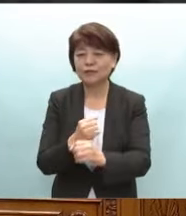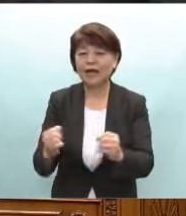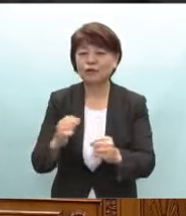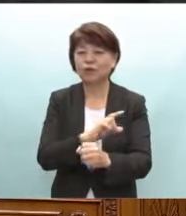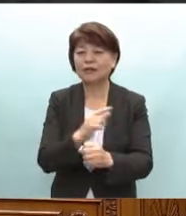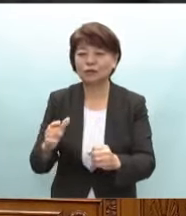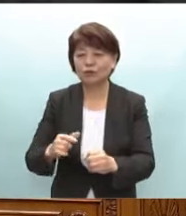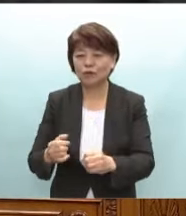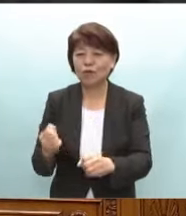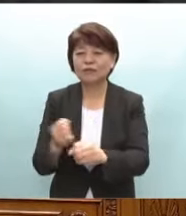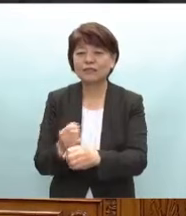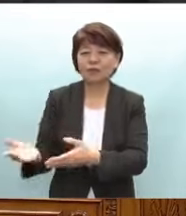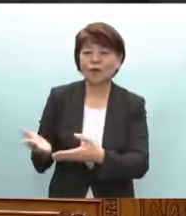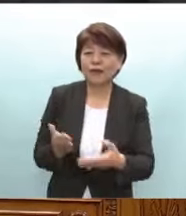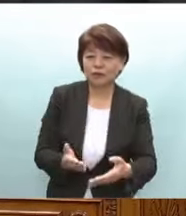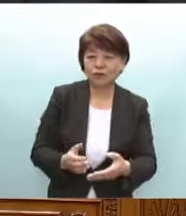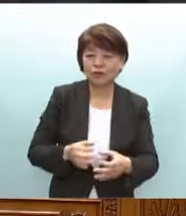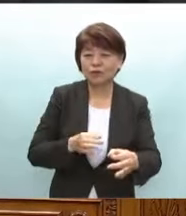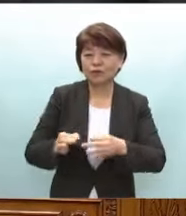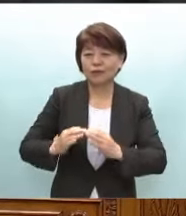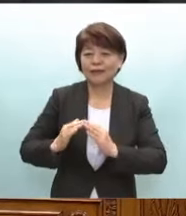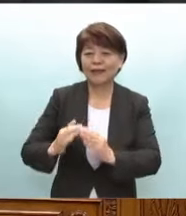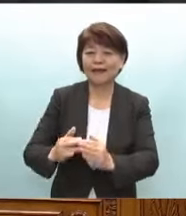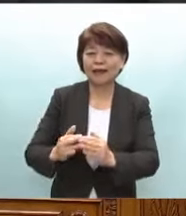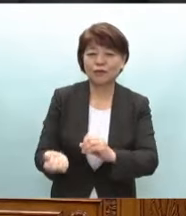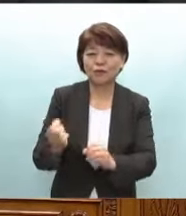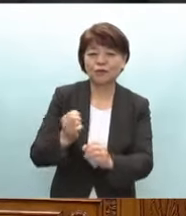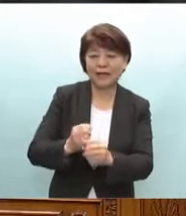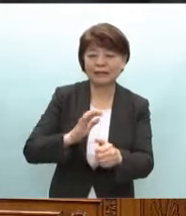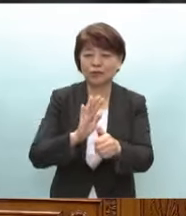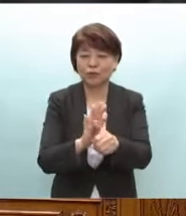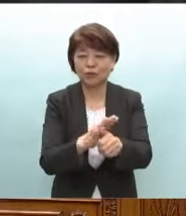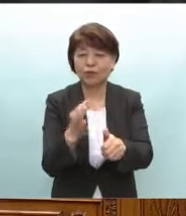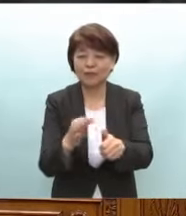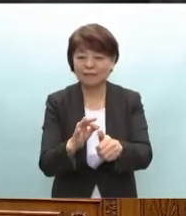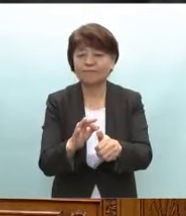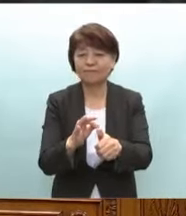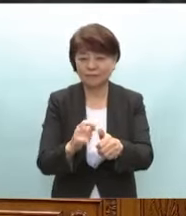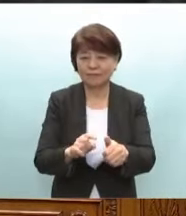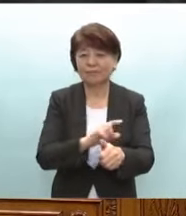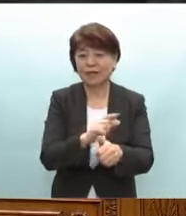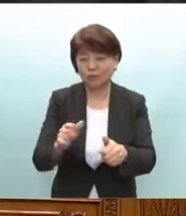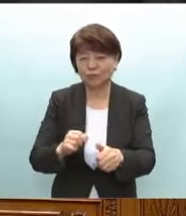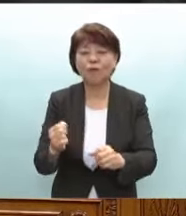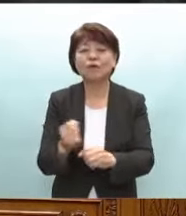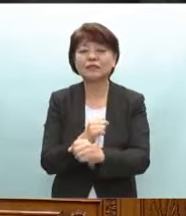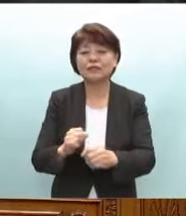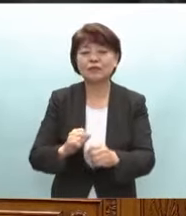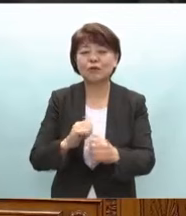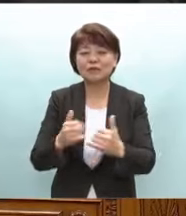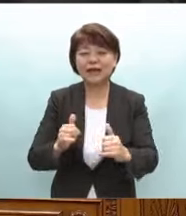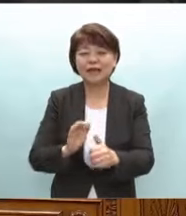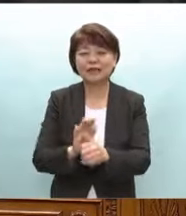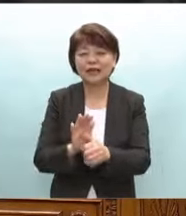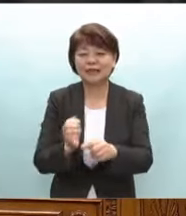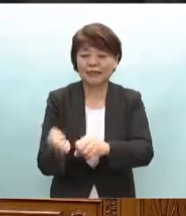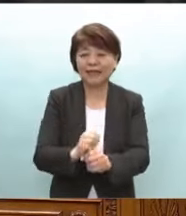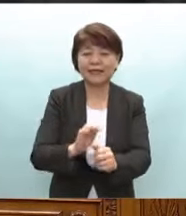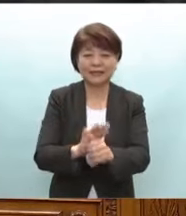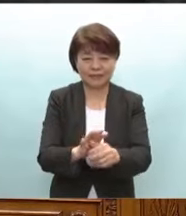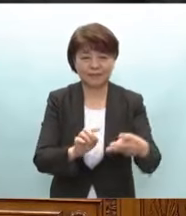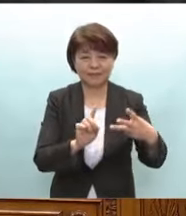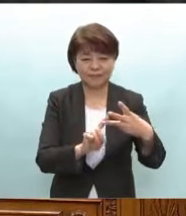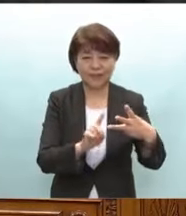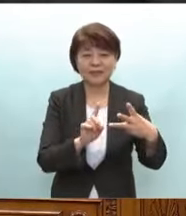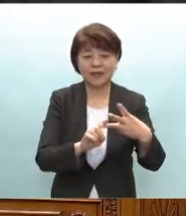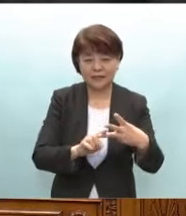事業継続や商店街の再生のための補助金などによる事業者再建支援第三に定理士の災